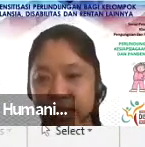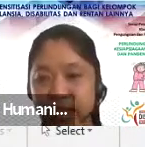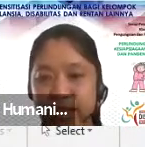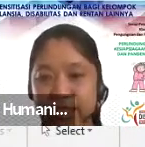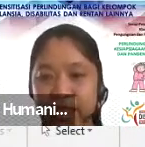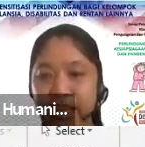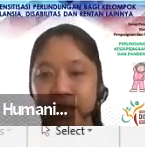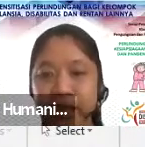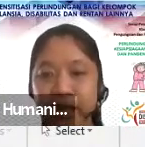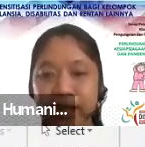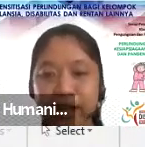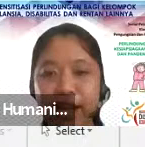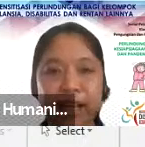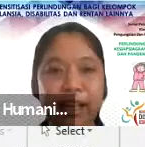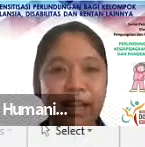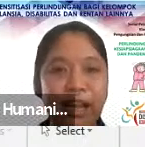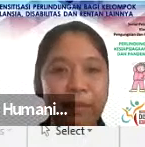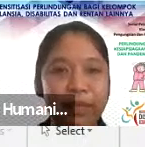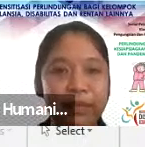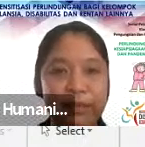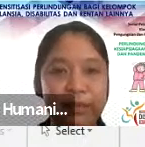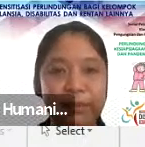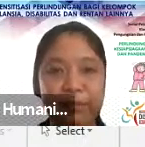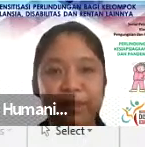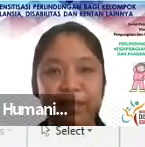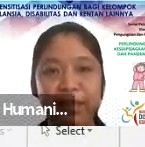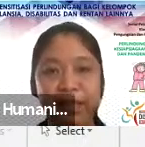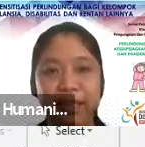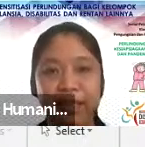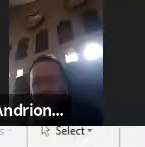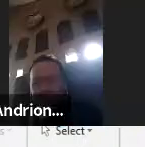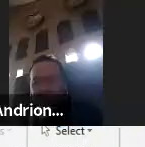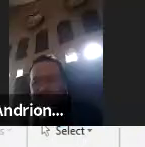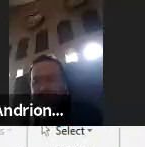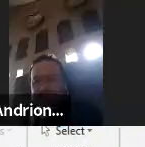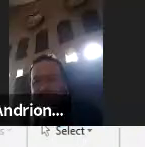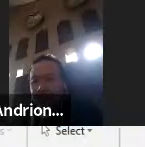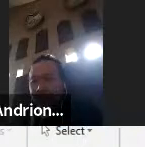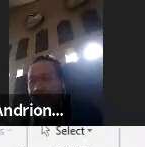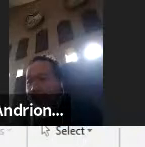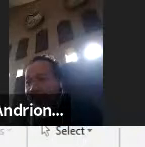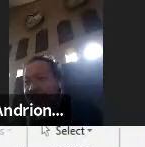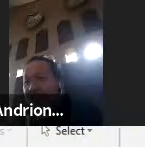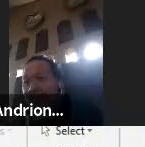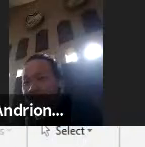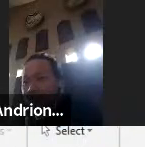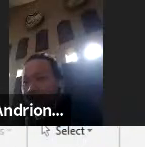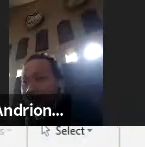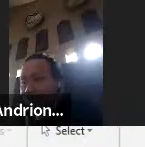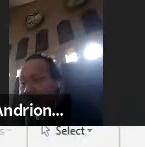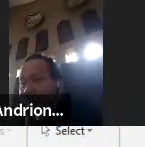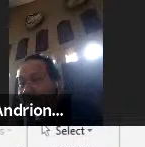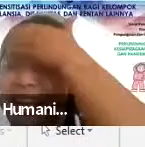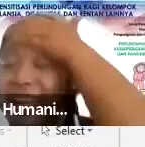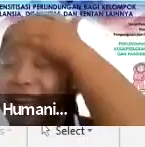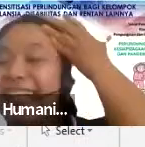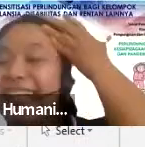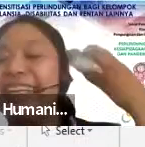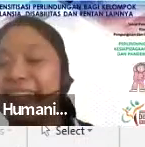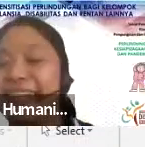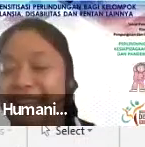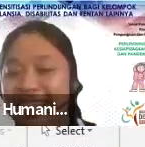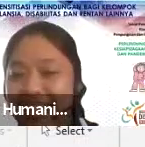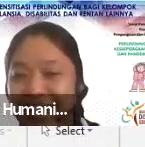Sebentar Sebentar Saya ini agak gagap Tiba-tiba meeting kita jadi banyak lansia ya Mbak Kenapa?